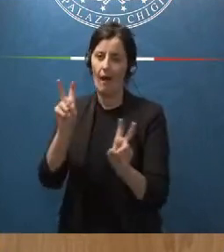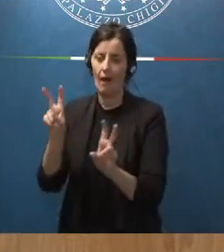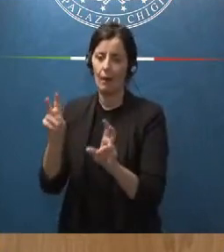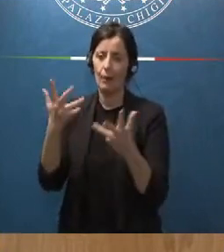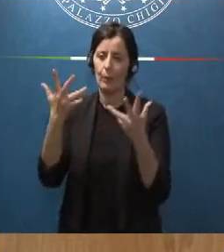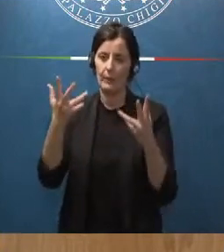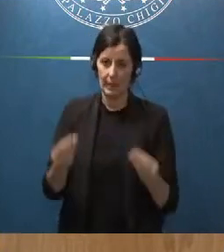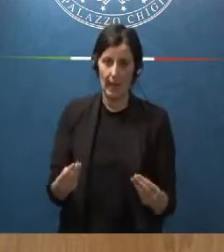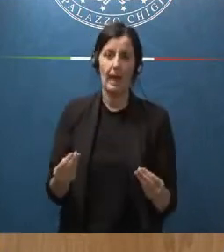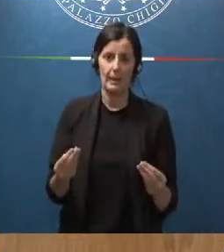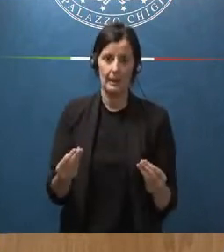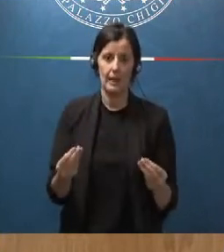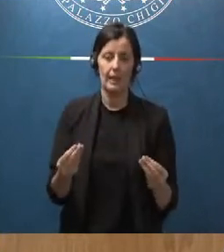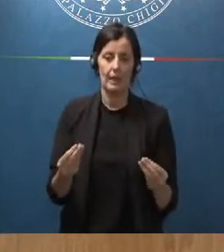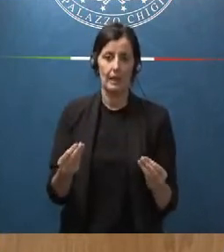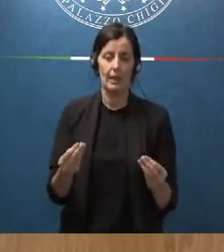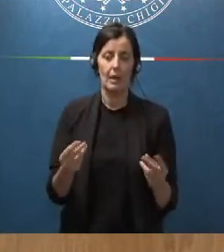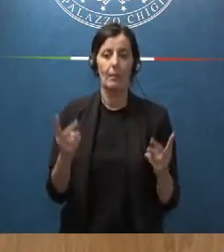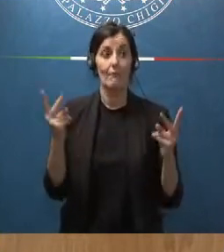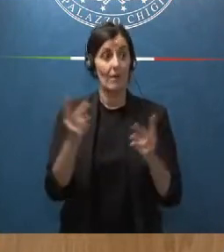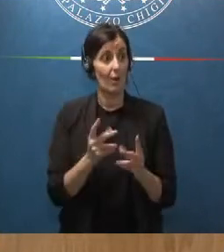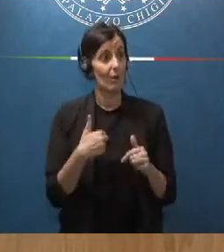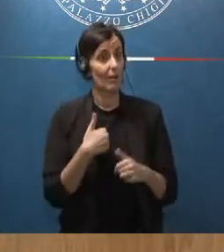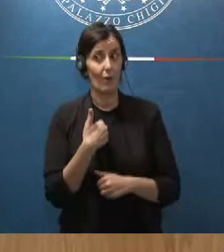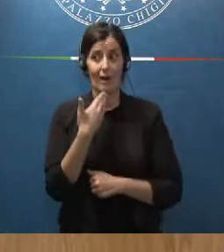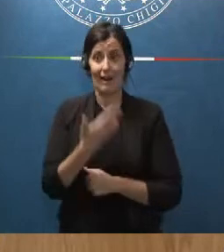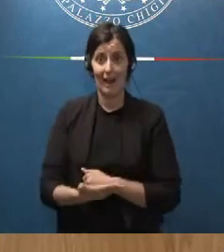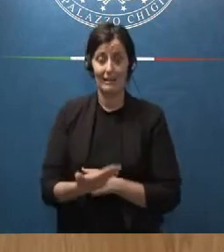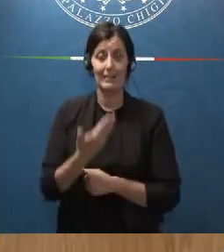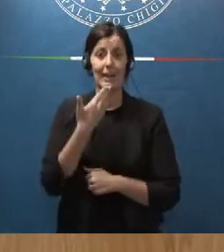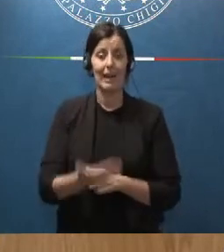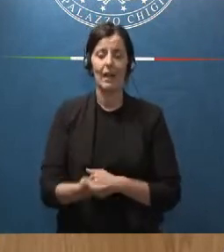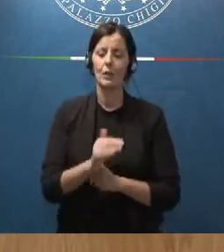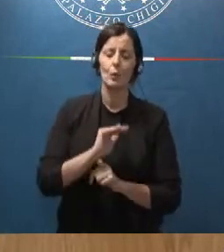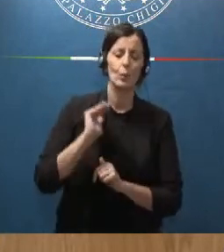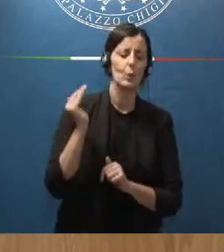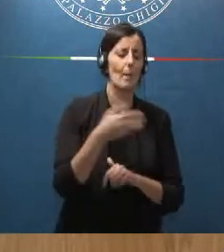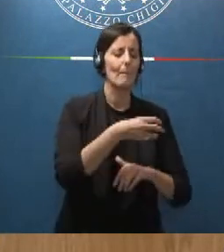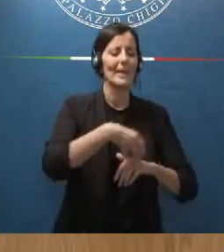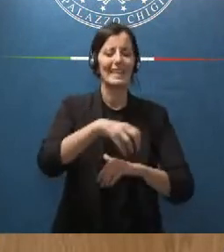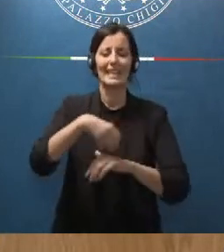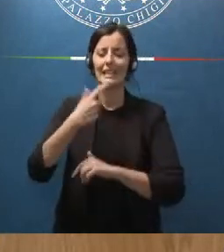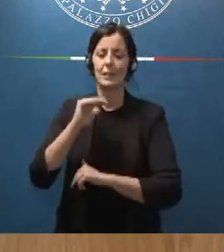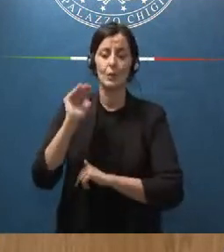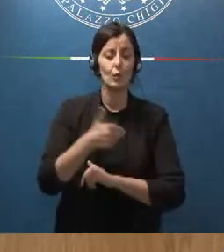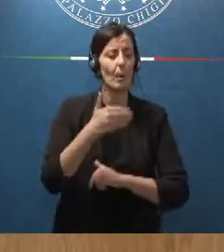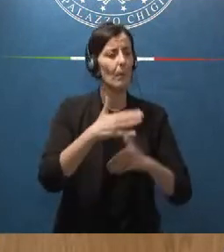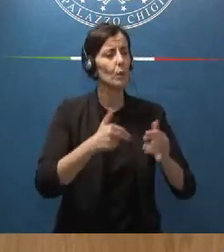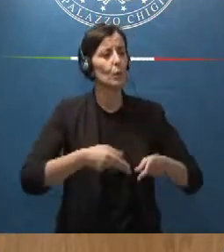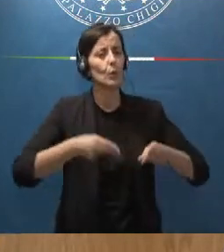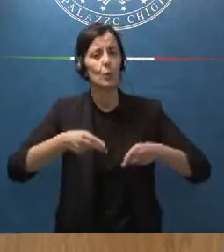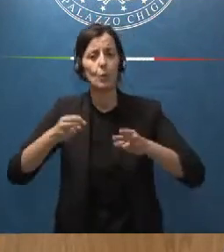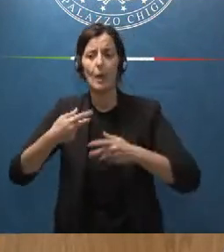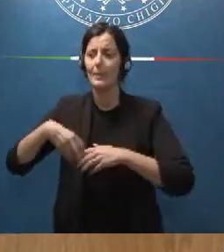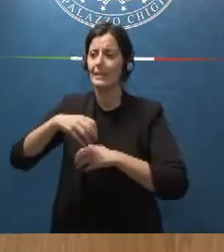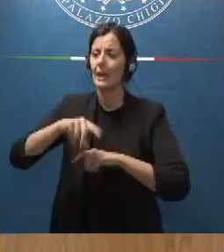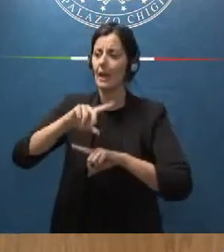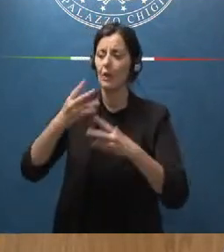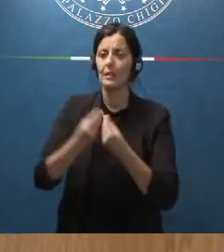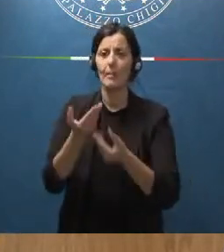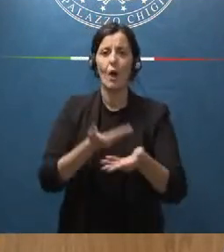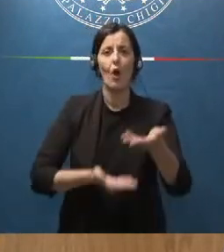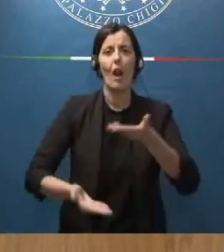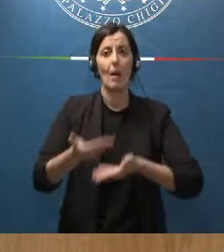aspetti legislativi del nostro paese quindi ringrazio tutti i ministri e le strutture dei ministeri che hanno collaborato per poter